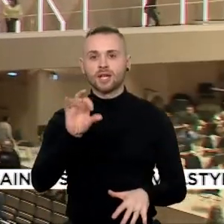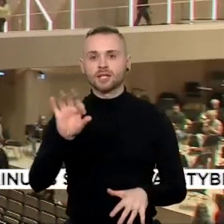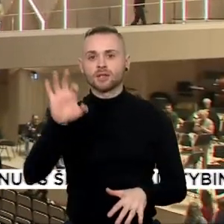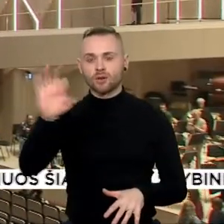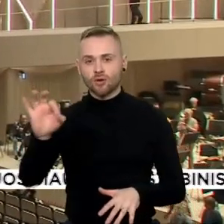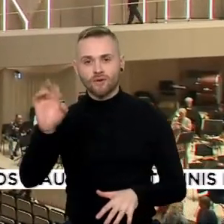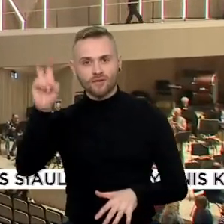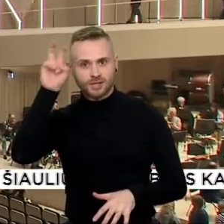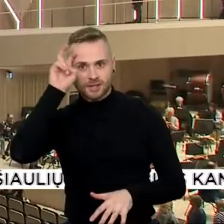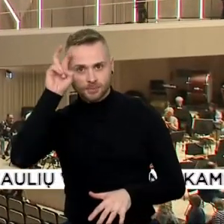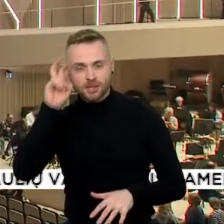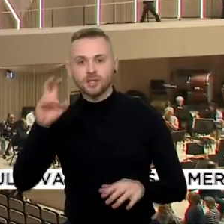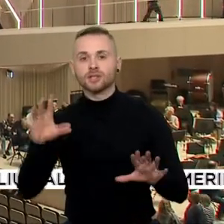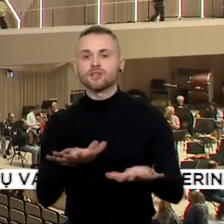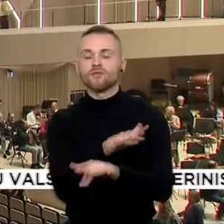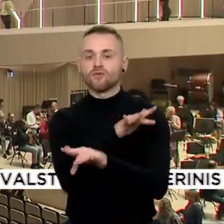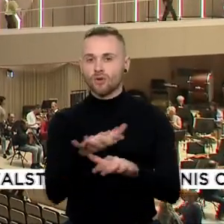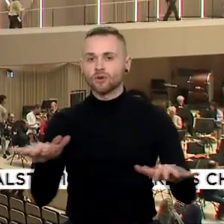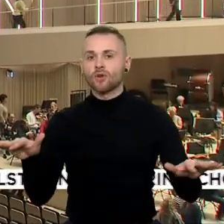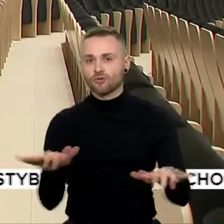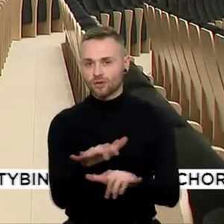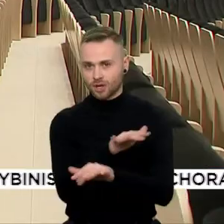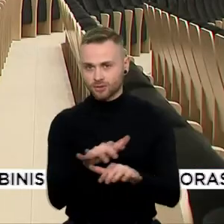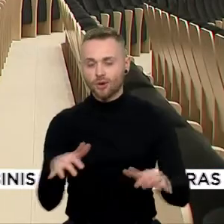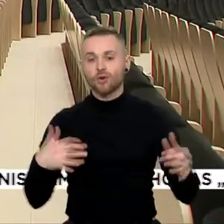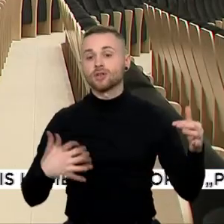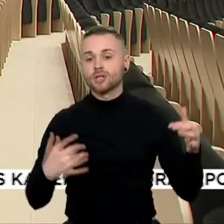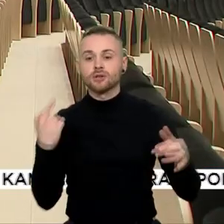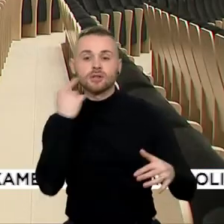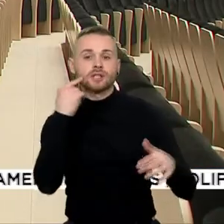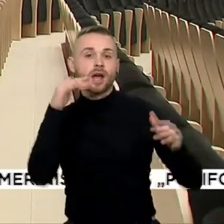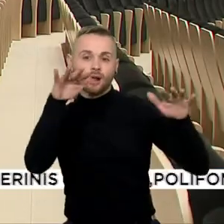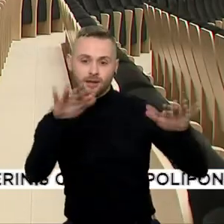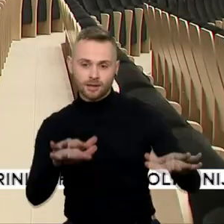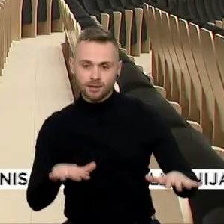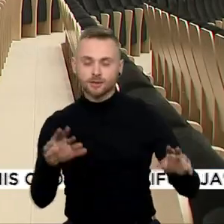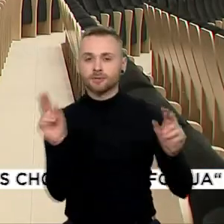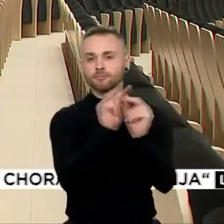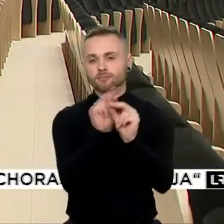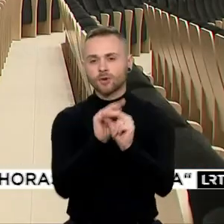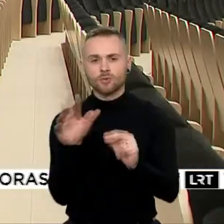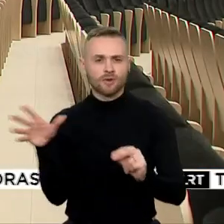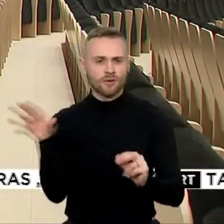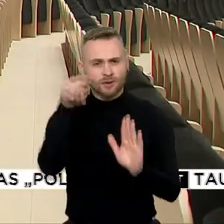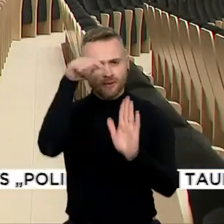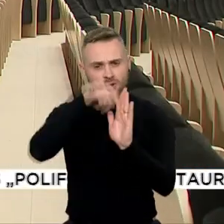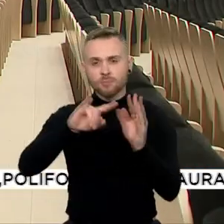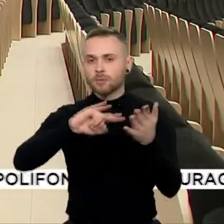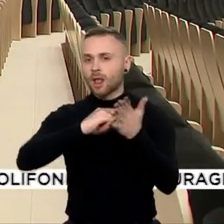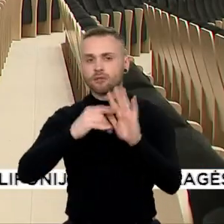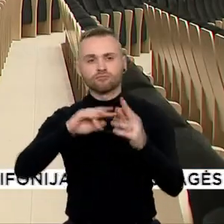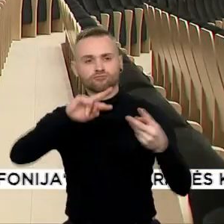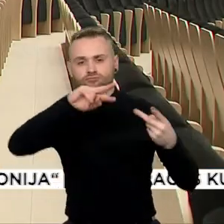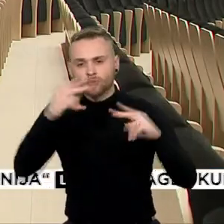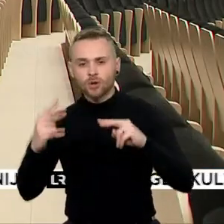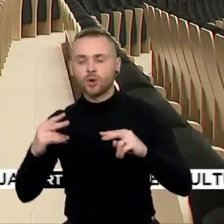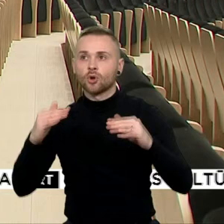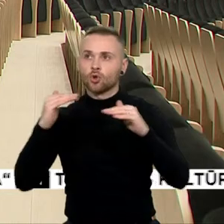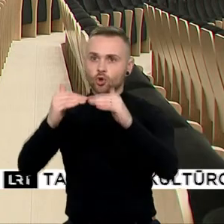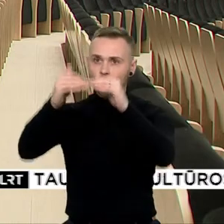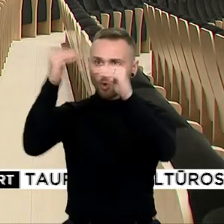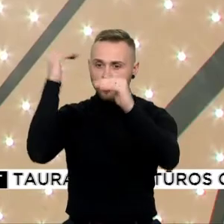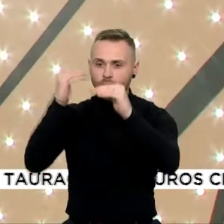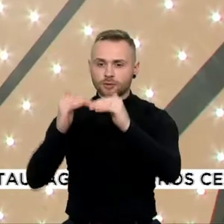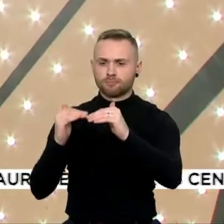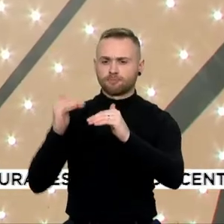valstybinio simfonio orkestro koncertų salė. Per rekonstrukciją pakeista salės išplanavimas, pakeltos slubos, padaugėjo